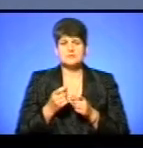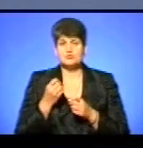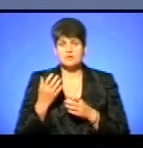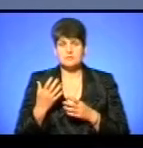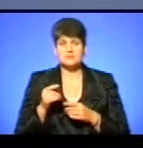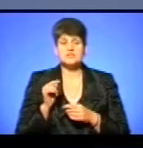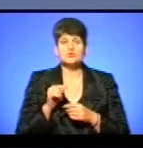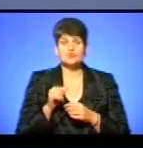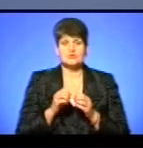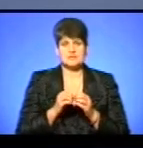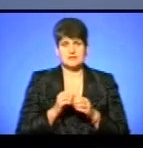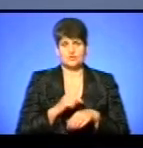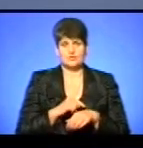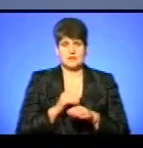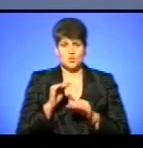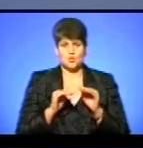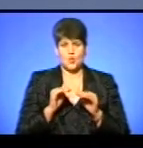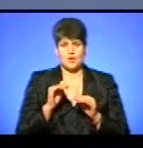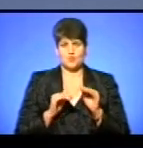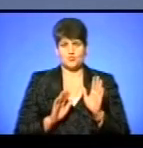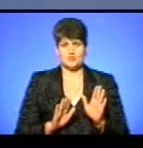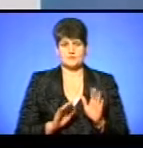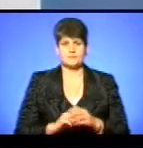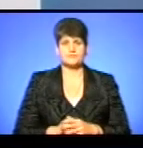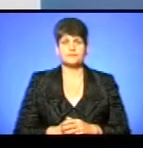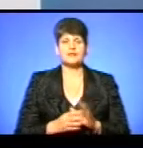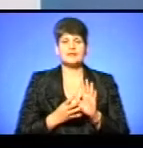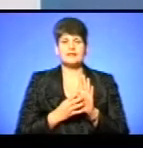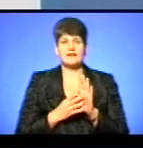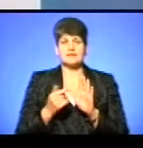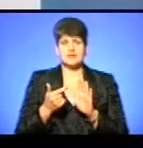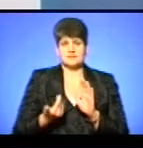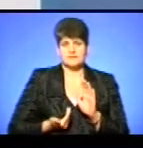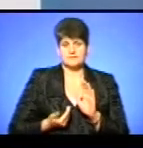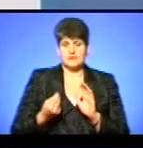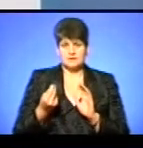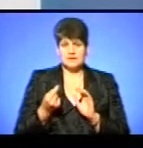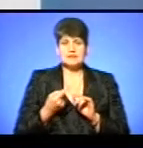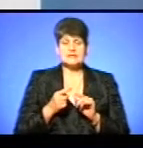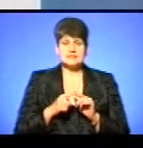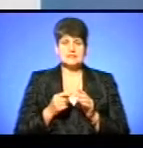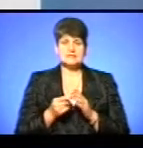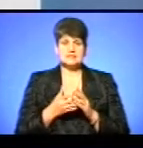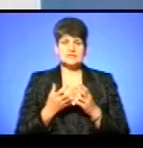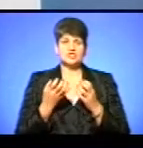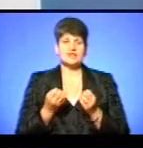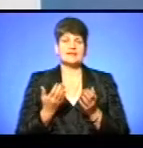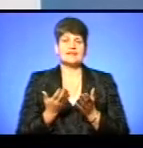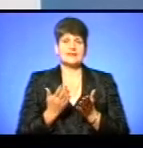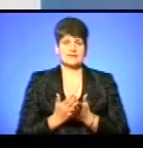Ми ще і ту 10-ту годину скоригуємо. 9 гривень готівкою такі тарифи де ще є?